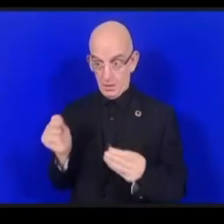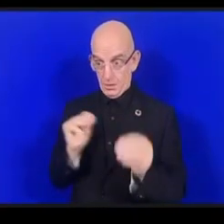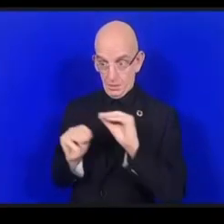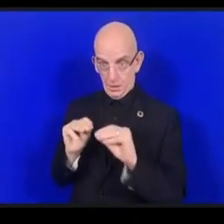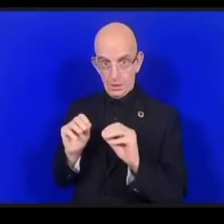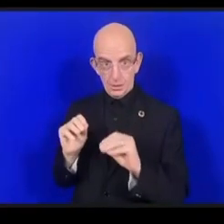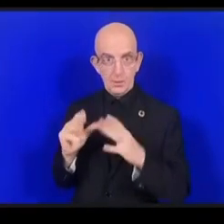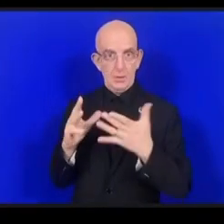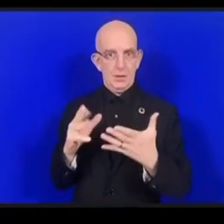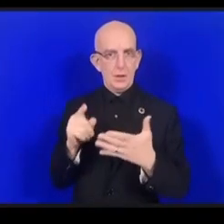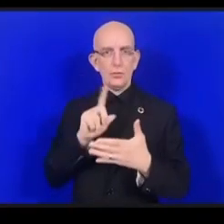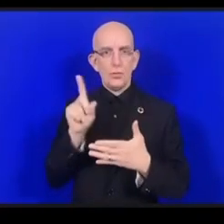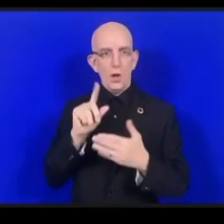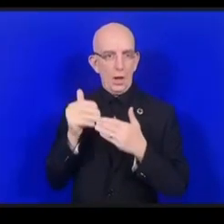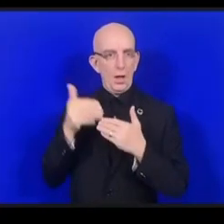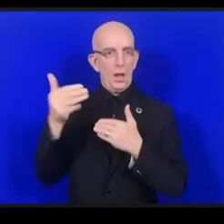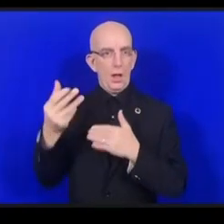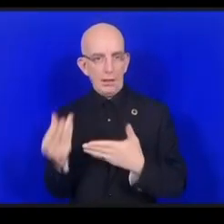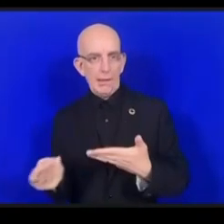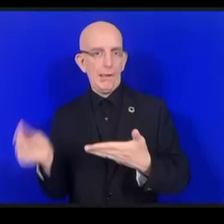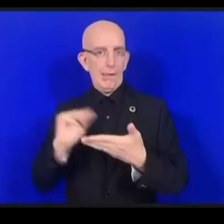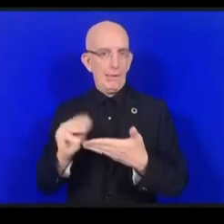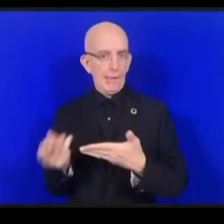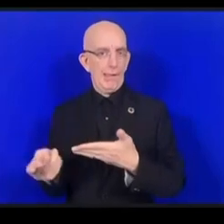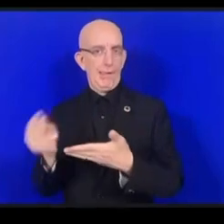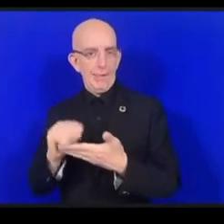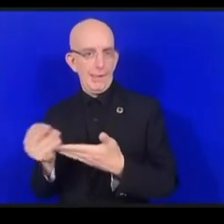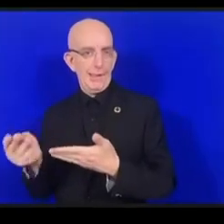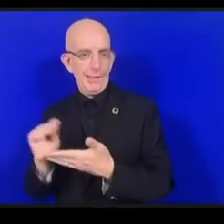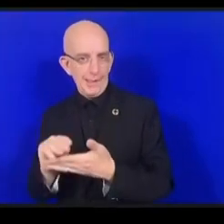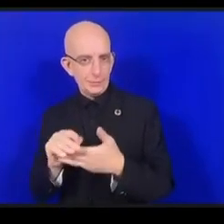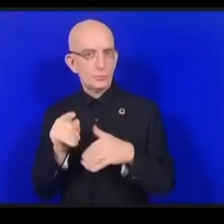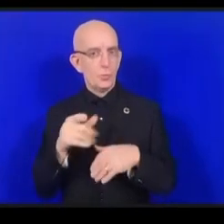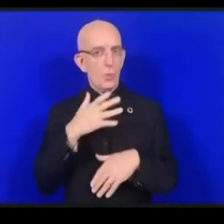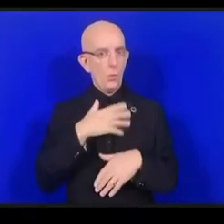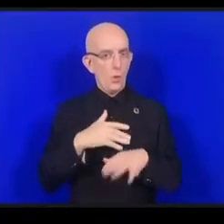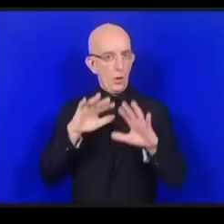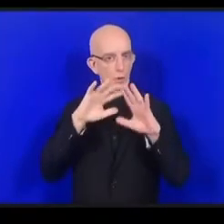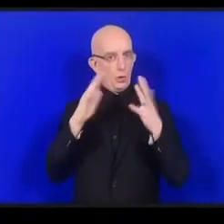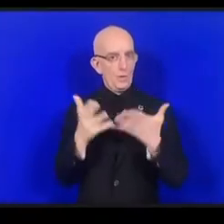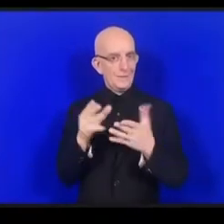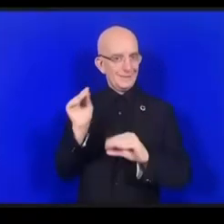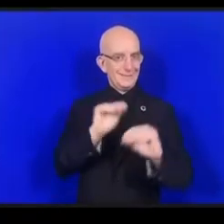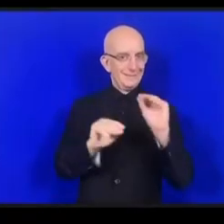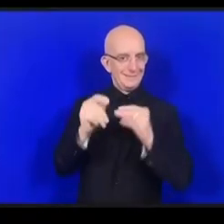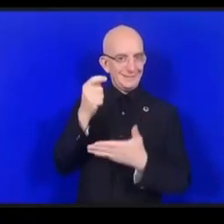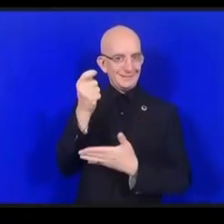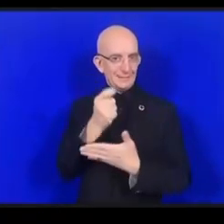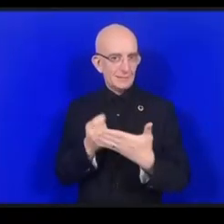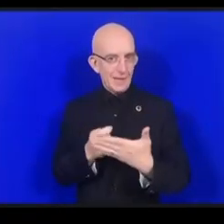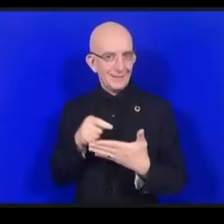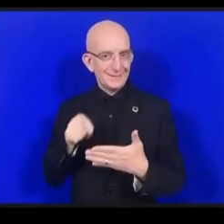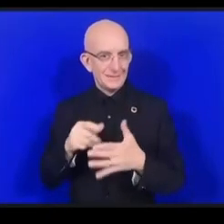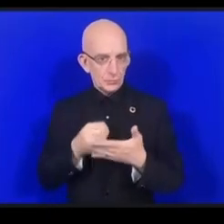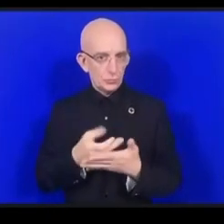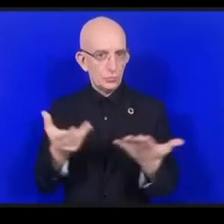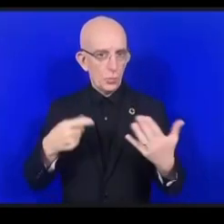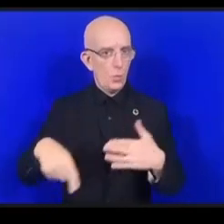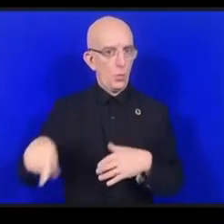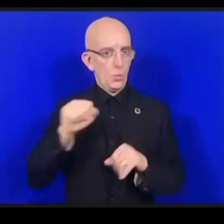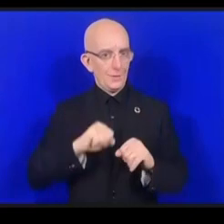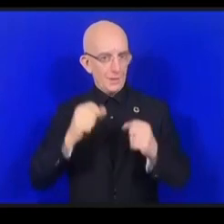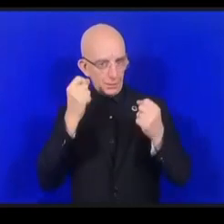منها نحن في المتحدة العالم في المتحدة الأمريكية وفي العالم يجب أن